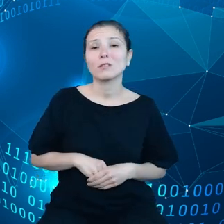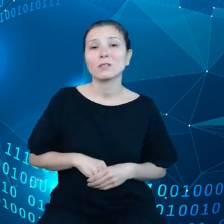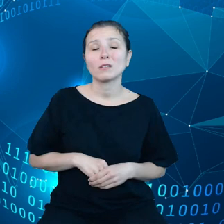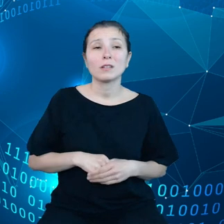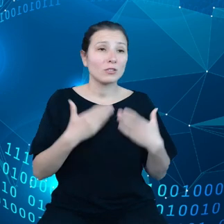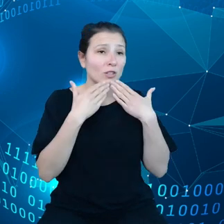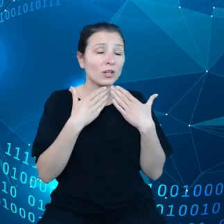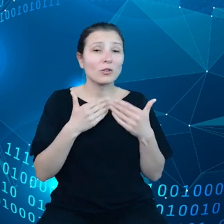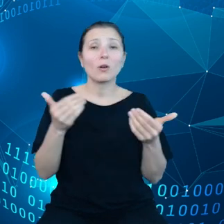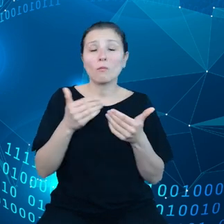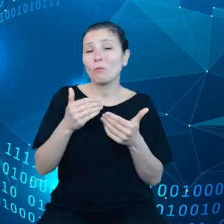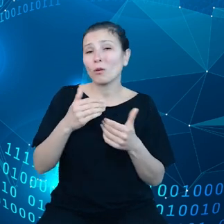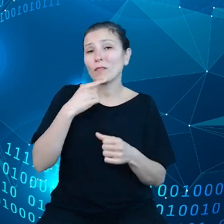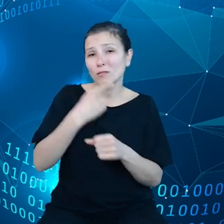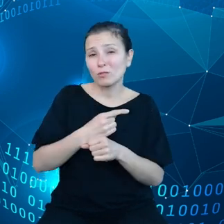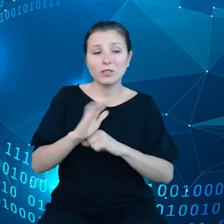na podstawie danych.